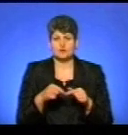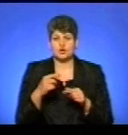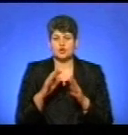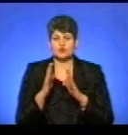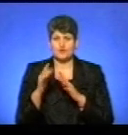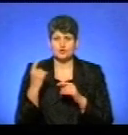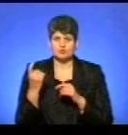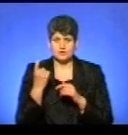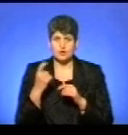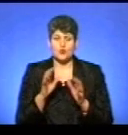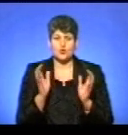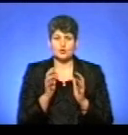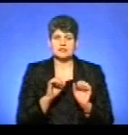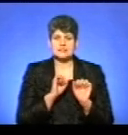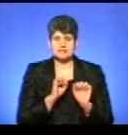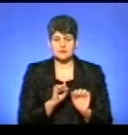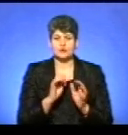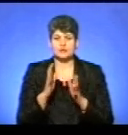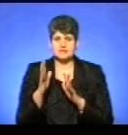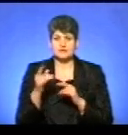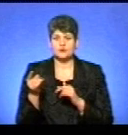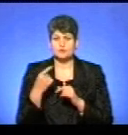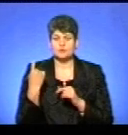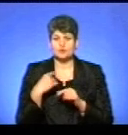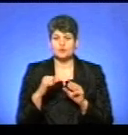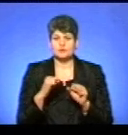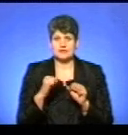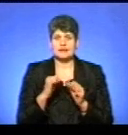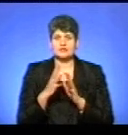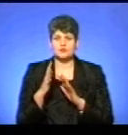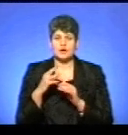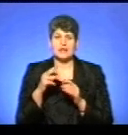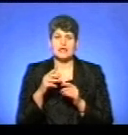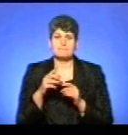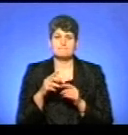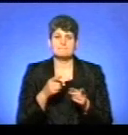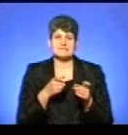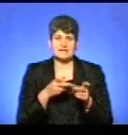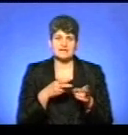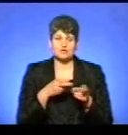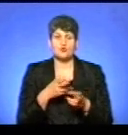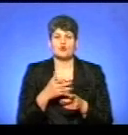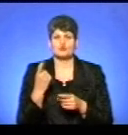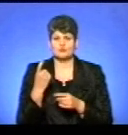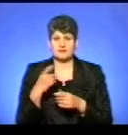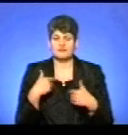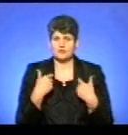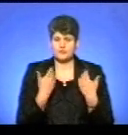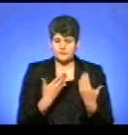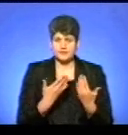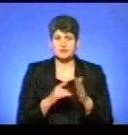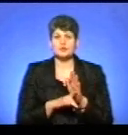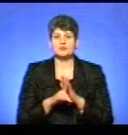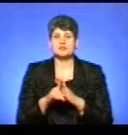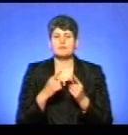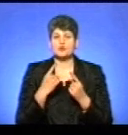охорони захисту лісів Тернопільського обласного управління лісового та мисливського господарства. Вітаю вас. Перш ніж ми розпочинаємо